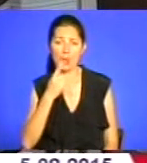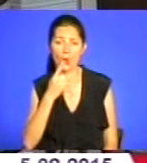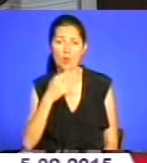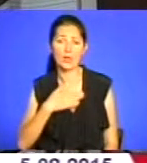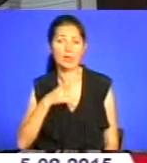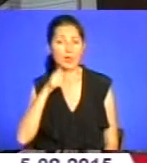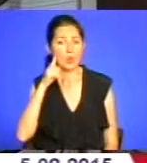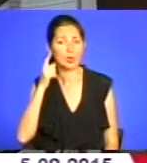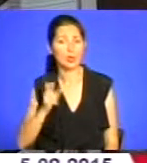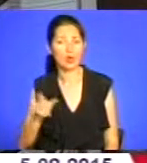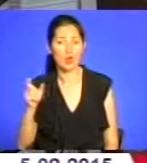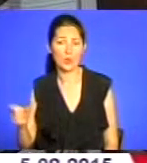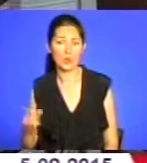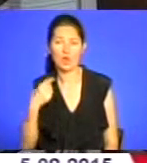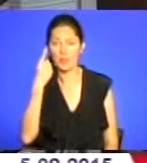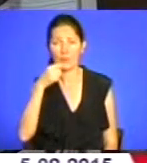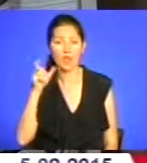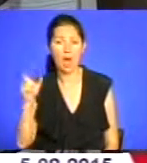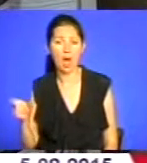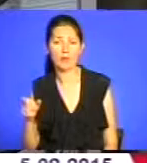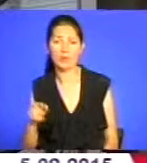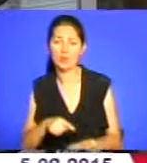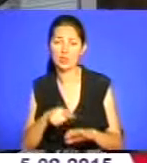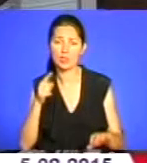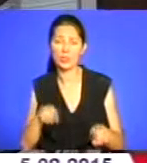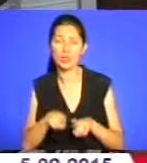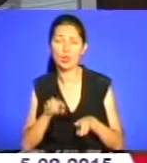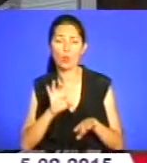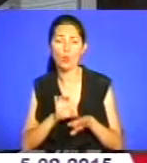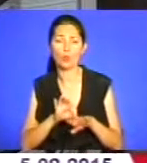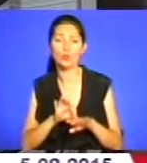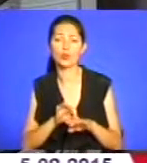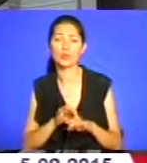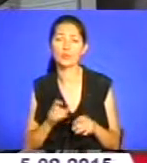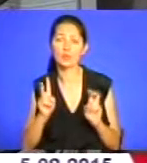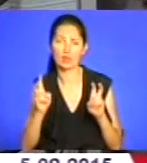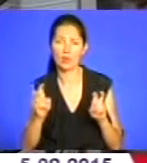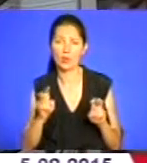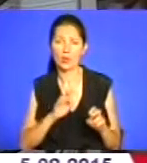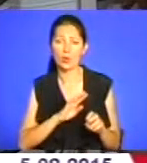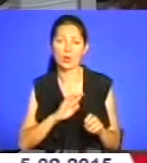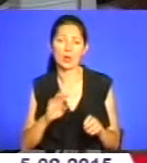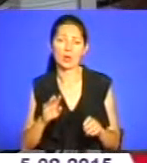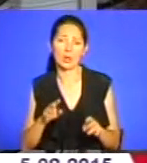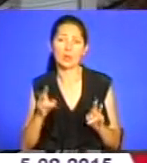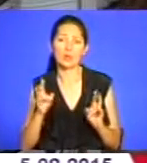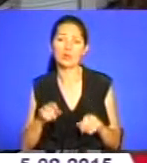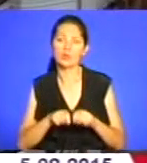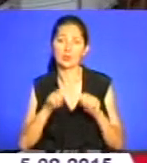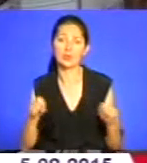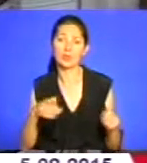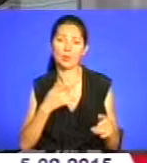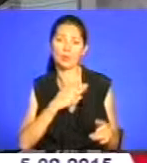багато про дещо, що про нескорість духу наших молодих воїнів, які захищають нашу батьківщину і